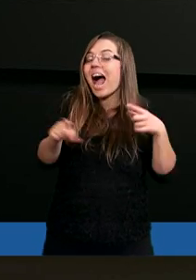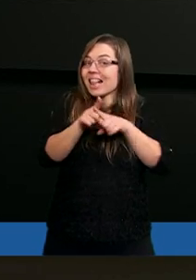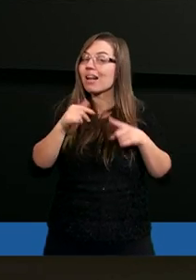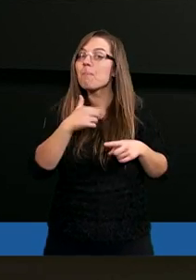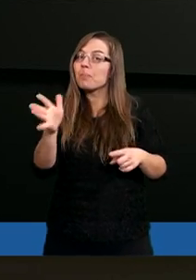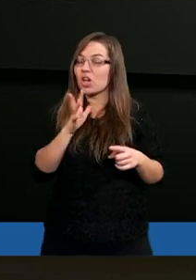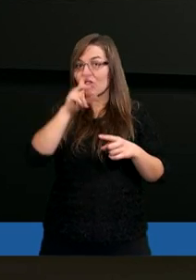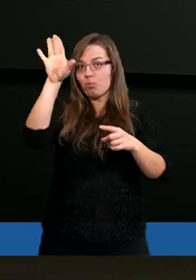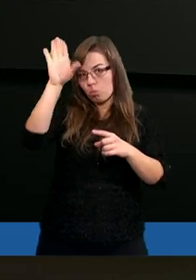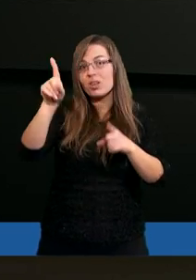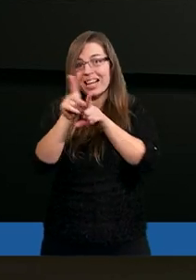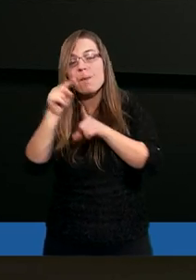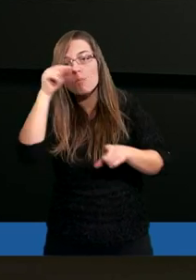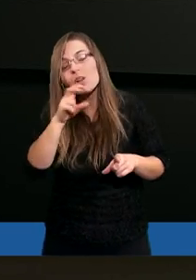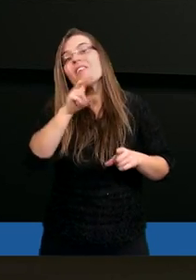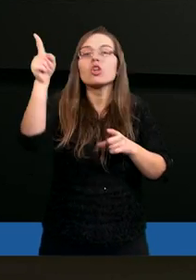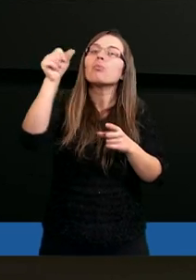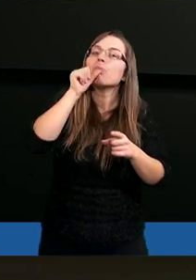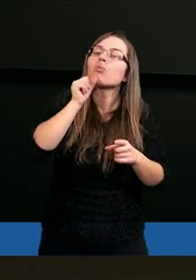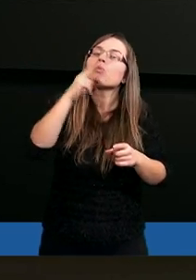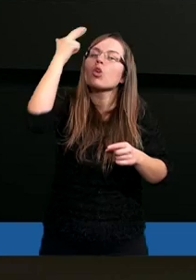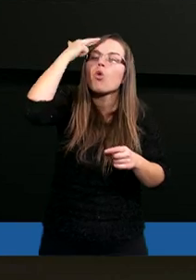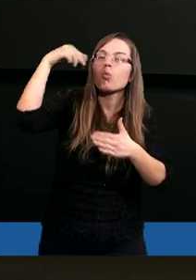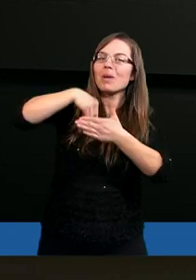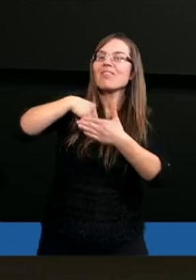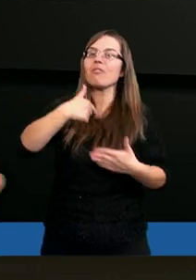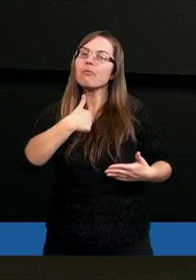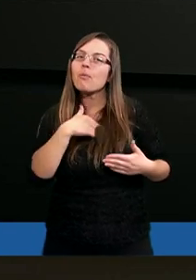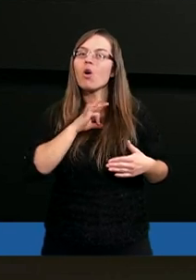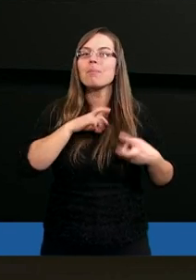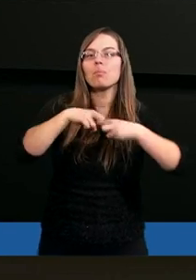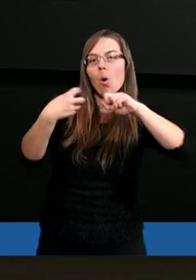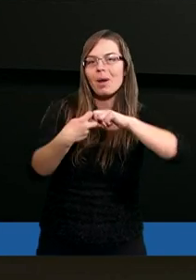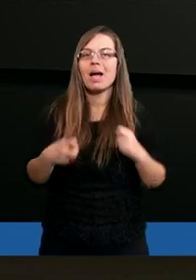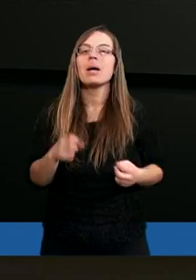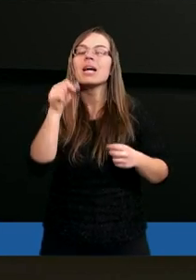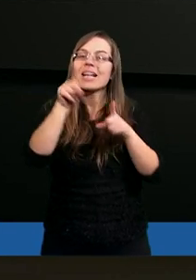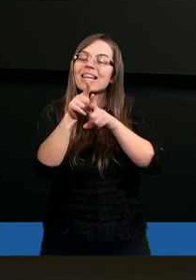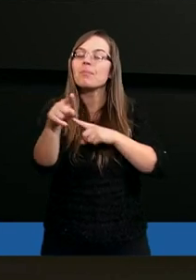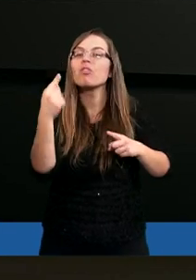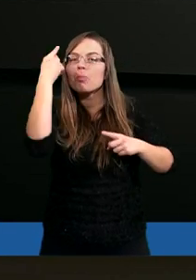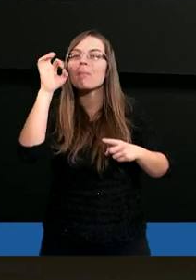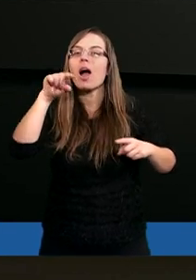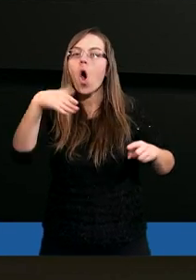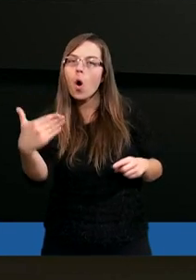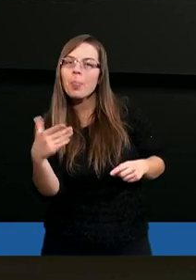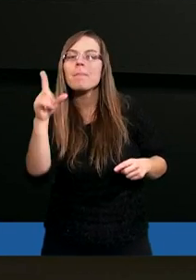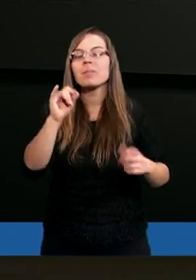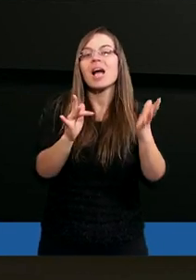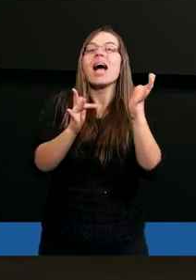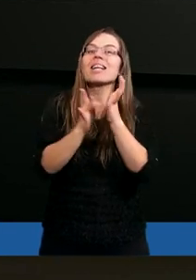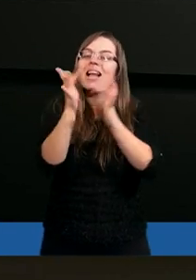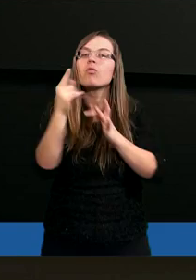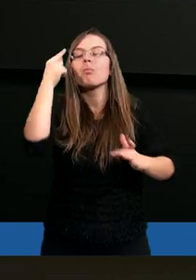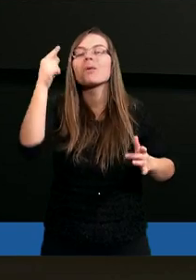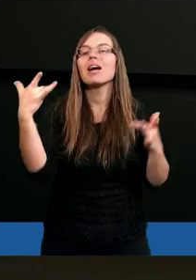przeżywam? O to trochę pyta Hiob. I rzeczywiście wspomniałeś już o tym, że spojrzenie na życie